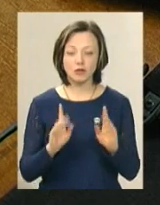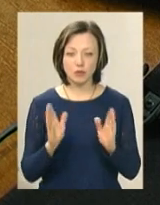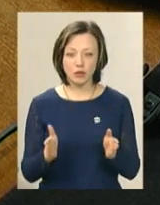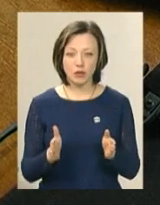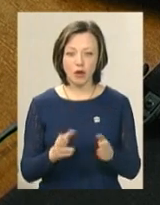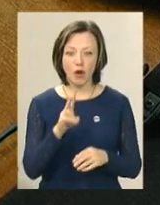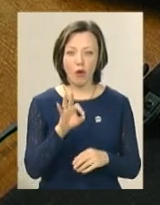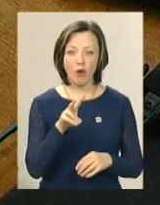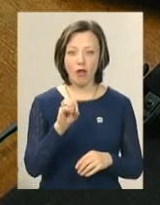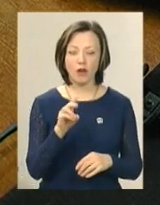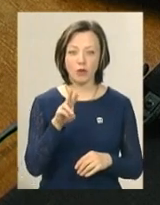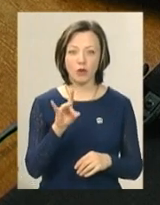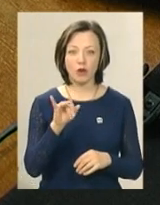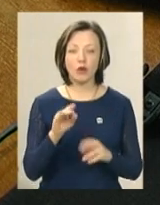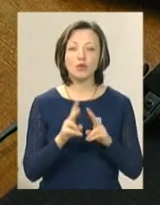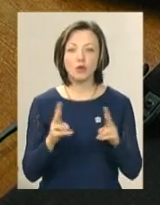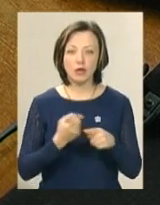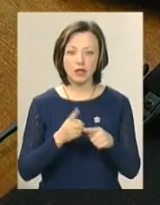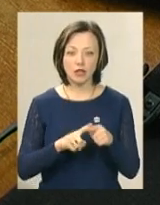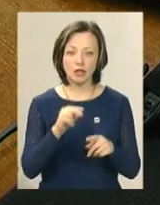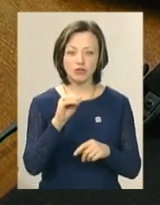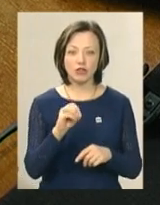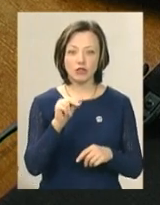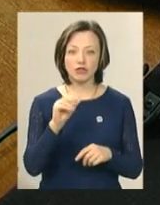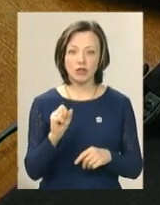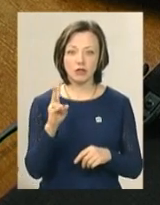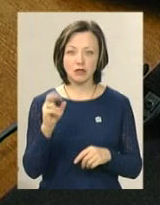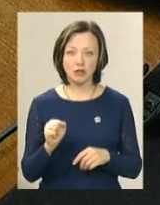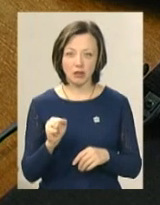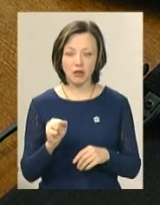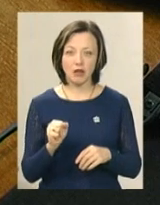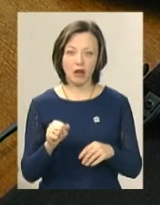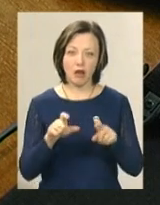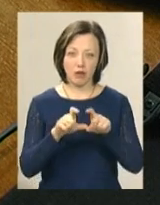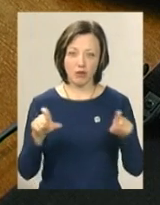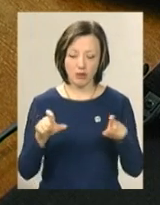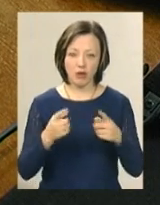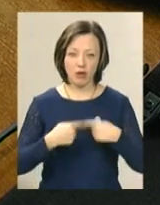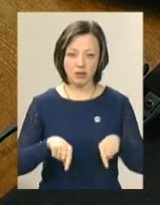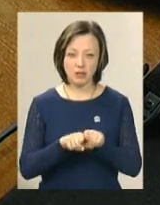Колекторам передадим. Колектора – це хто? Чеченська колекторська, ясно, ну там чеченці.